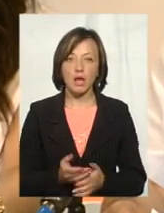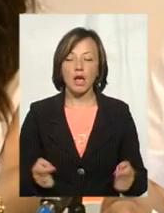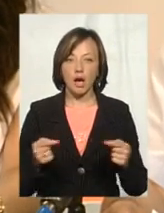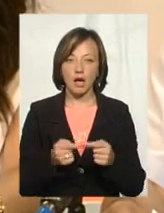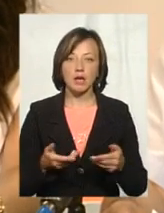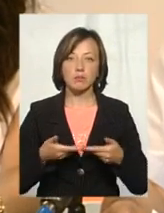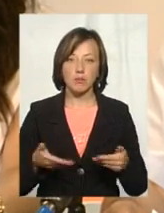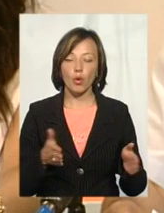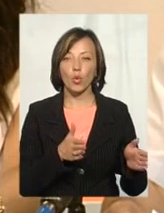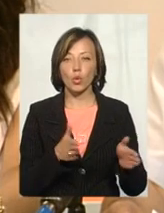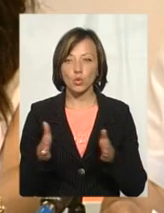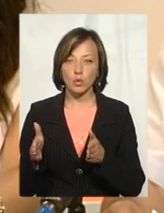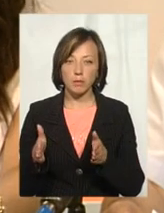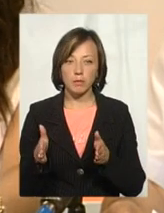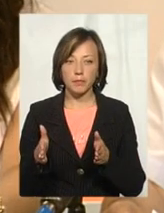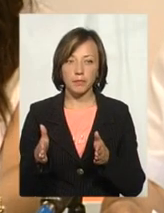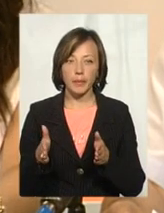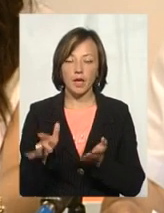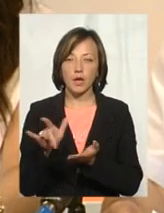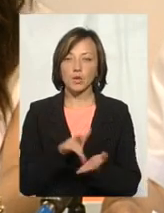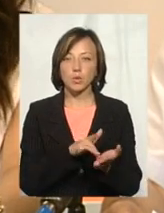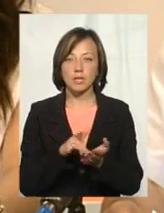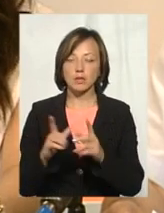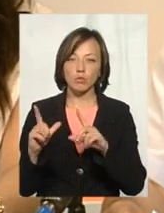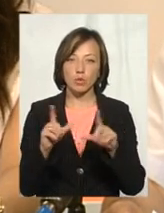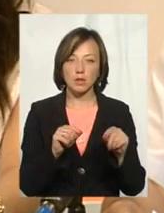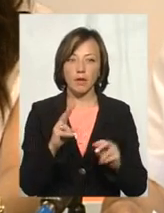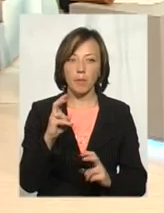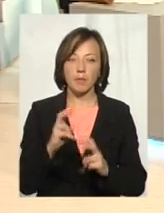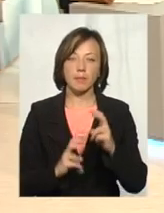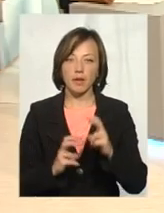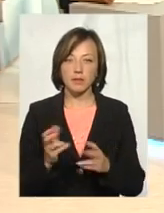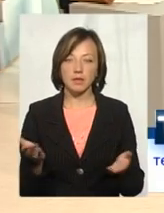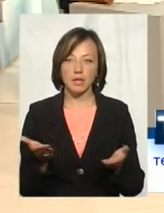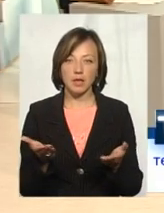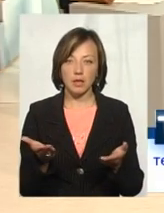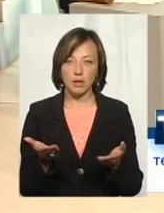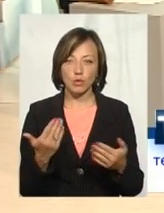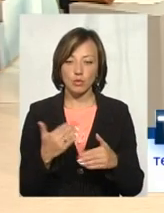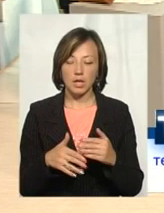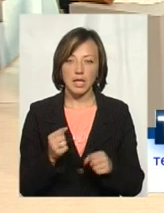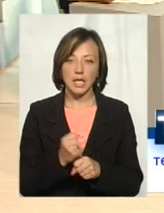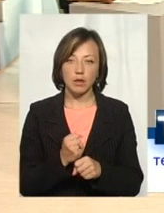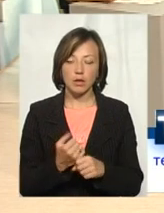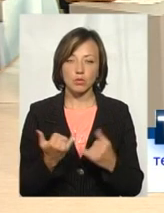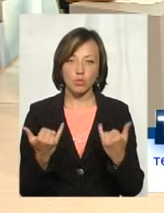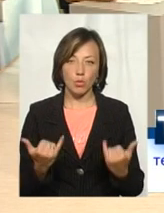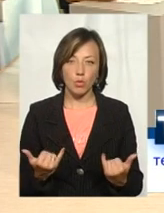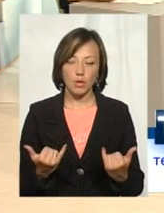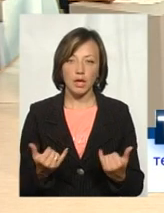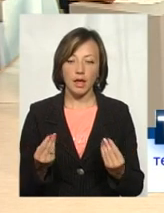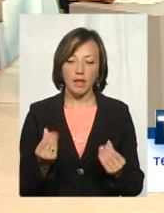готуємо і такі туристичні поїздки на підприємства, які вже діють на сьогодні. І